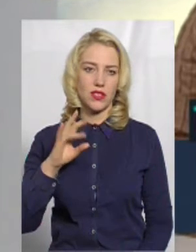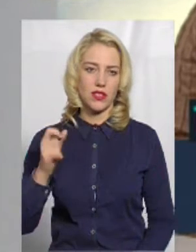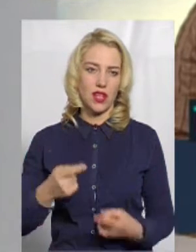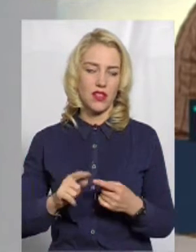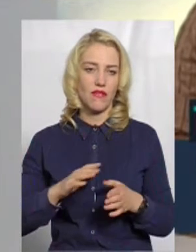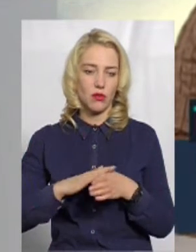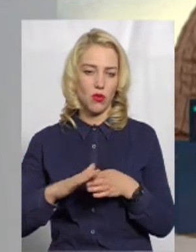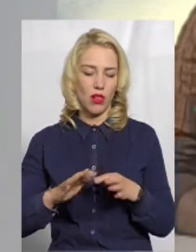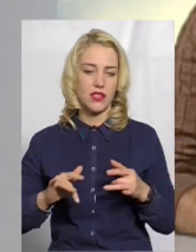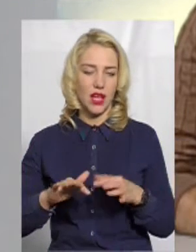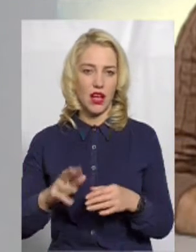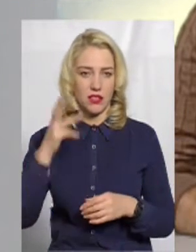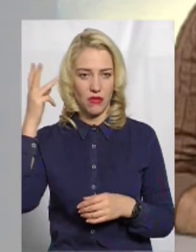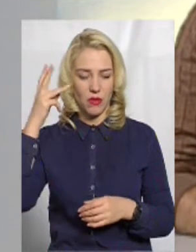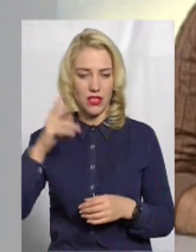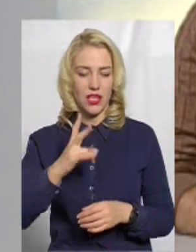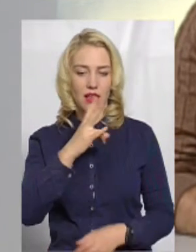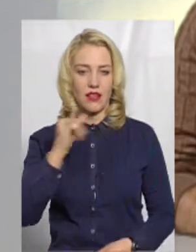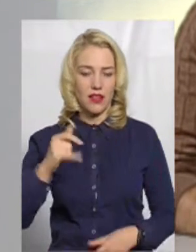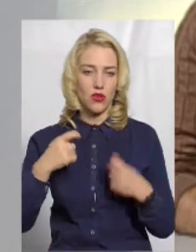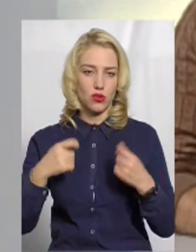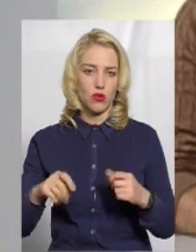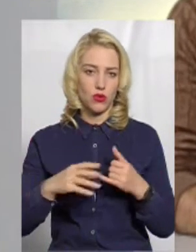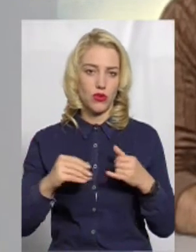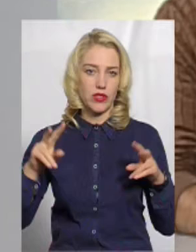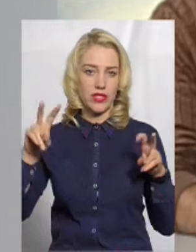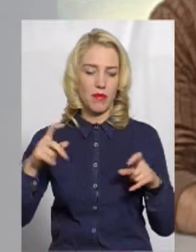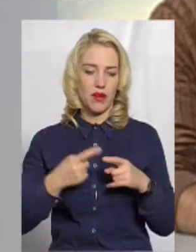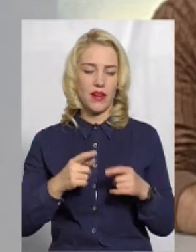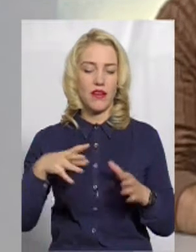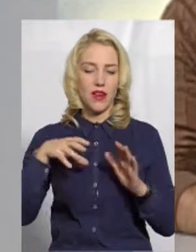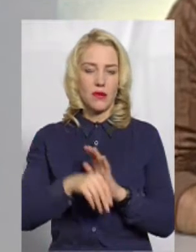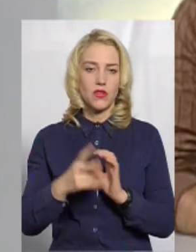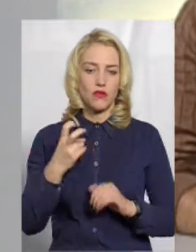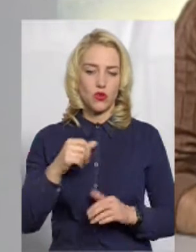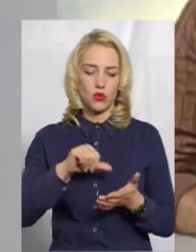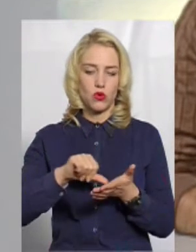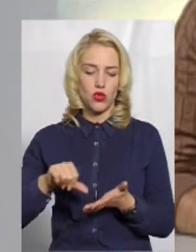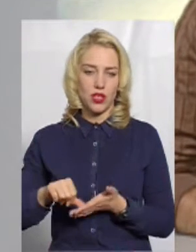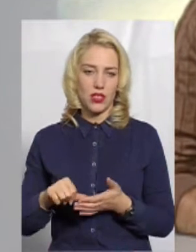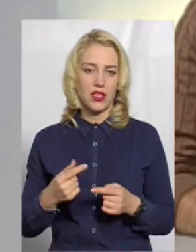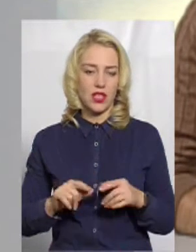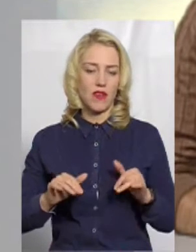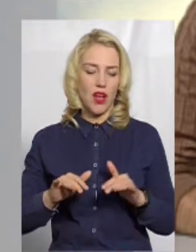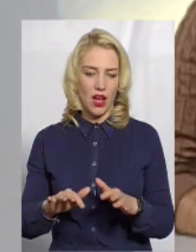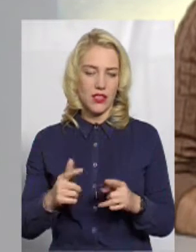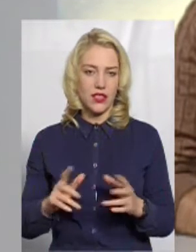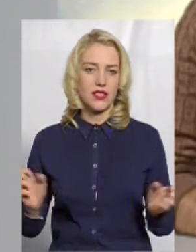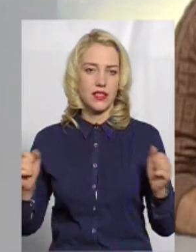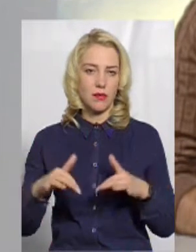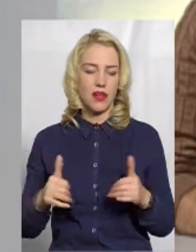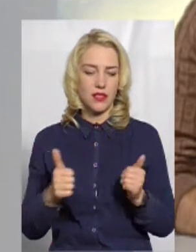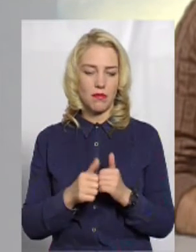відбулася акція «Ні розпродажу землі». Вранці близько 200 учасників акції зібрались біля